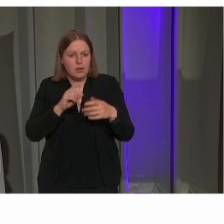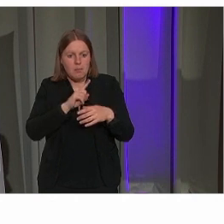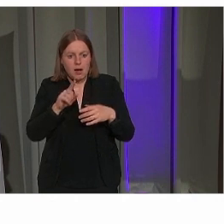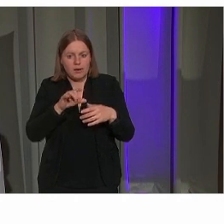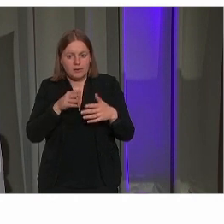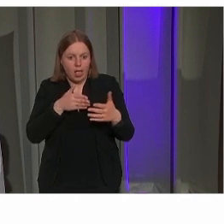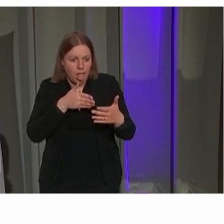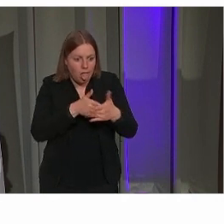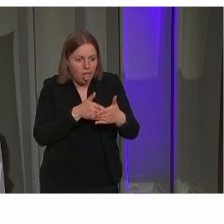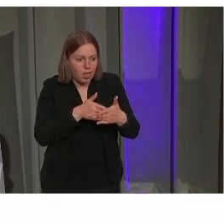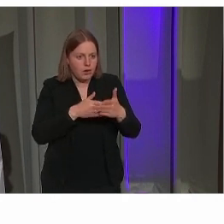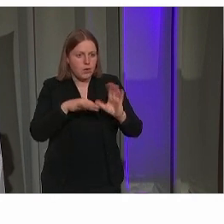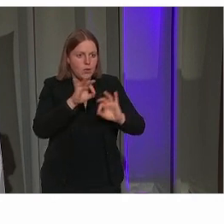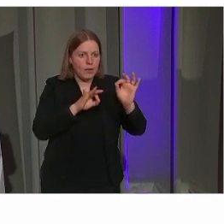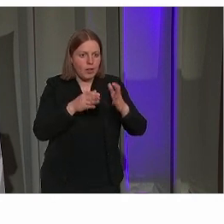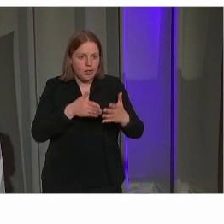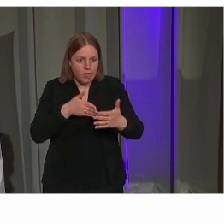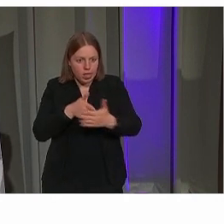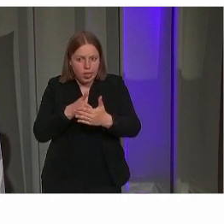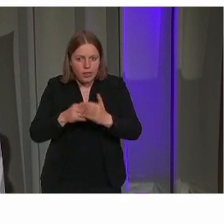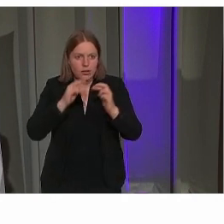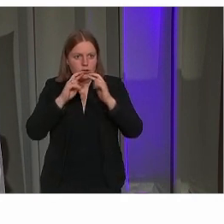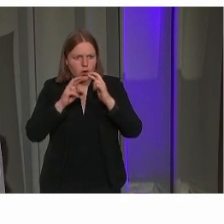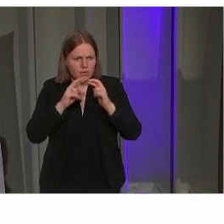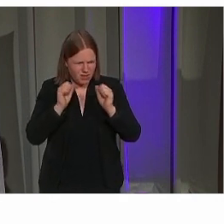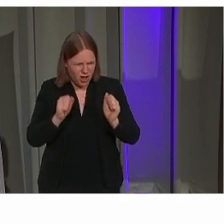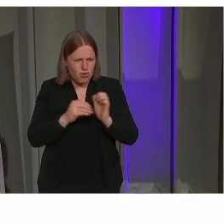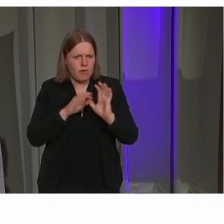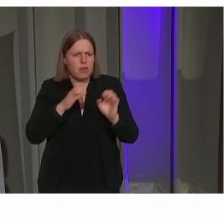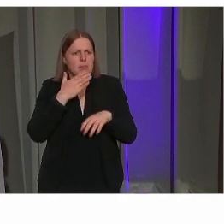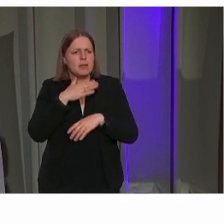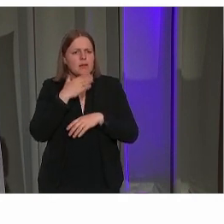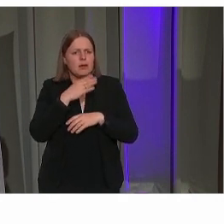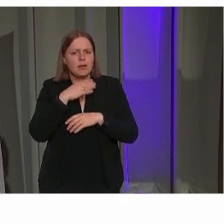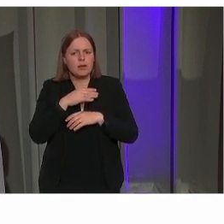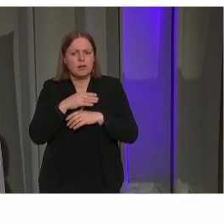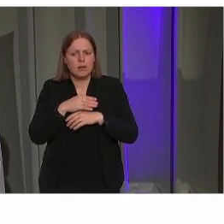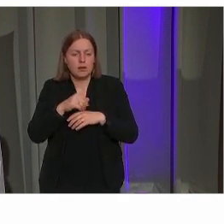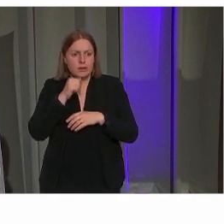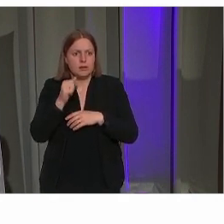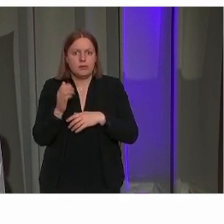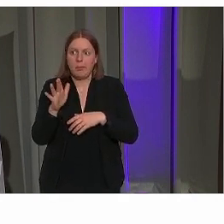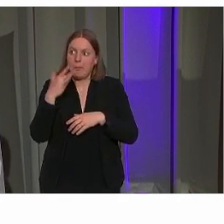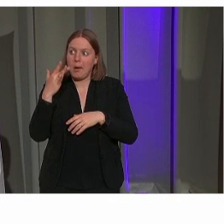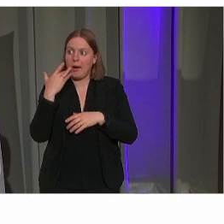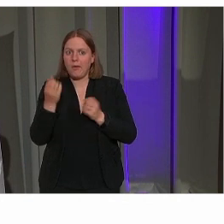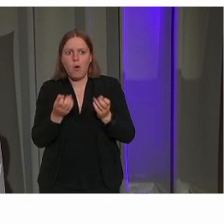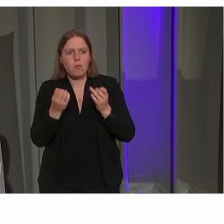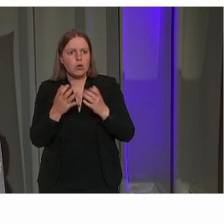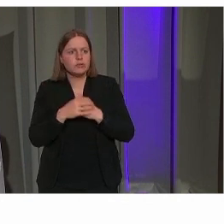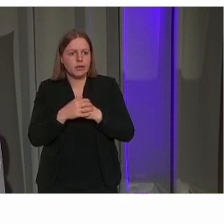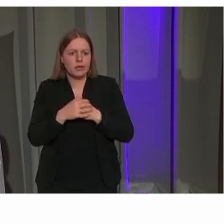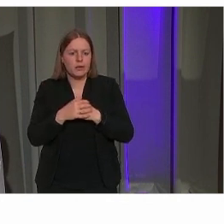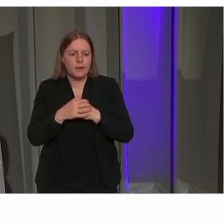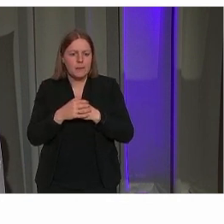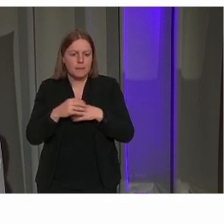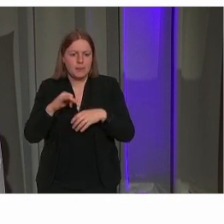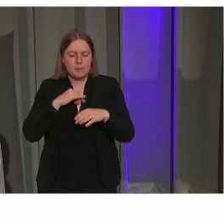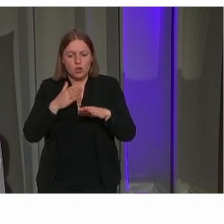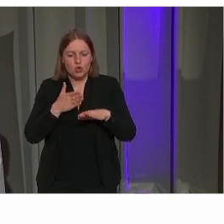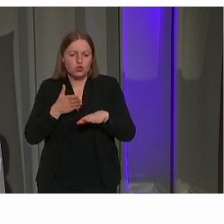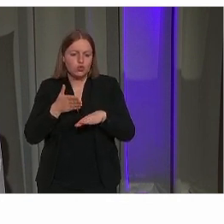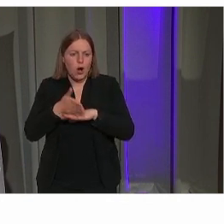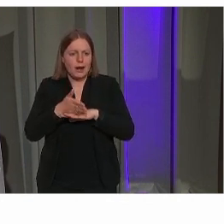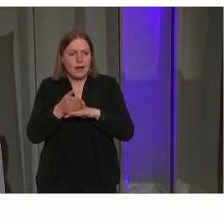zeker verbeterd kan worden. Het is niet zo'n eenvoudige kwestie. We hebben de toegankelijkheidsverordening